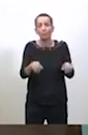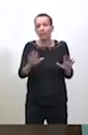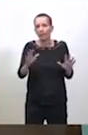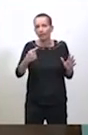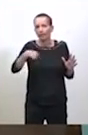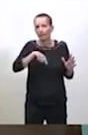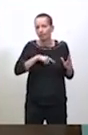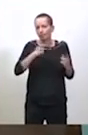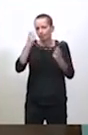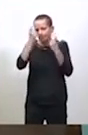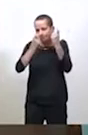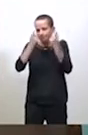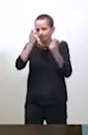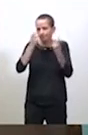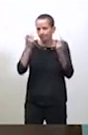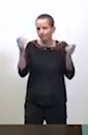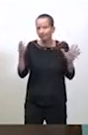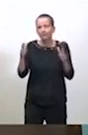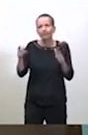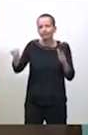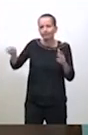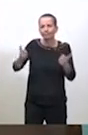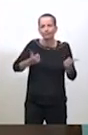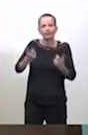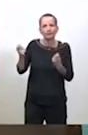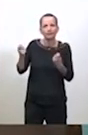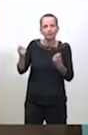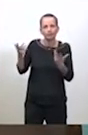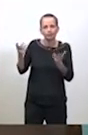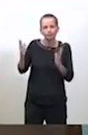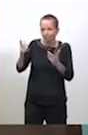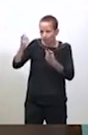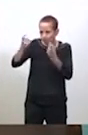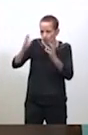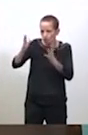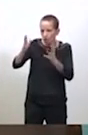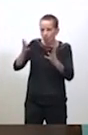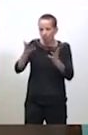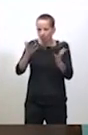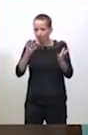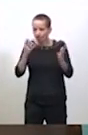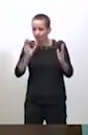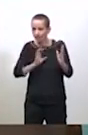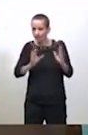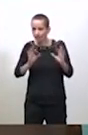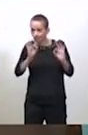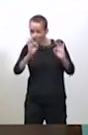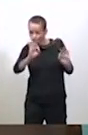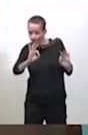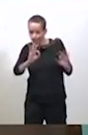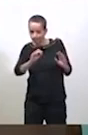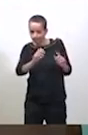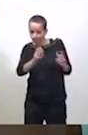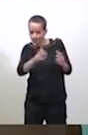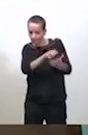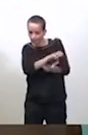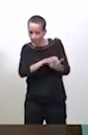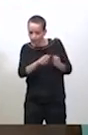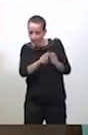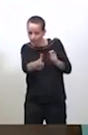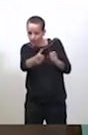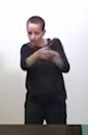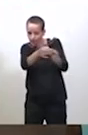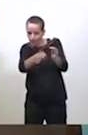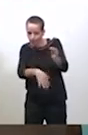pas mal de questions avec les services financiers sur la manière, en fait, d'appréhender au plus juste l'impact de la crise, parce que,